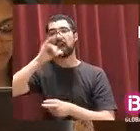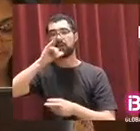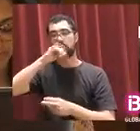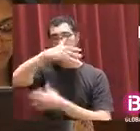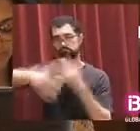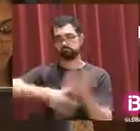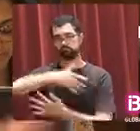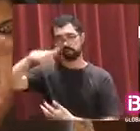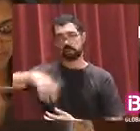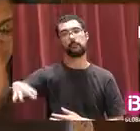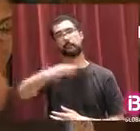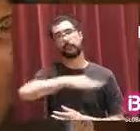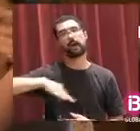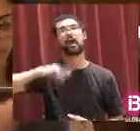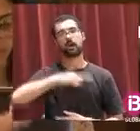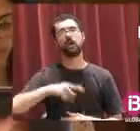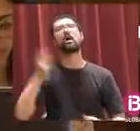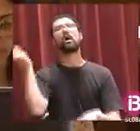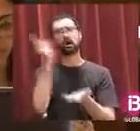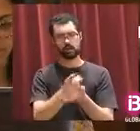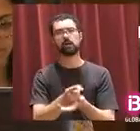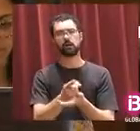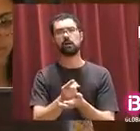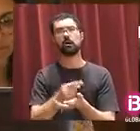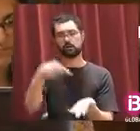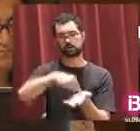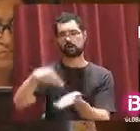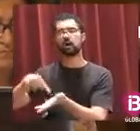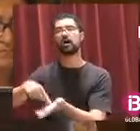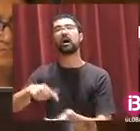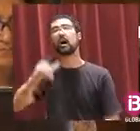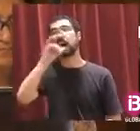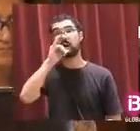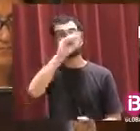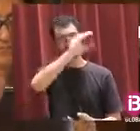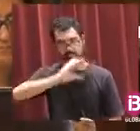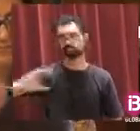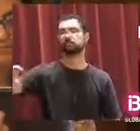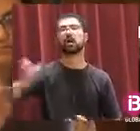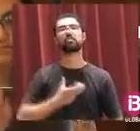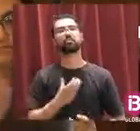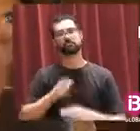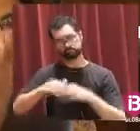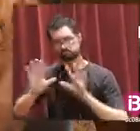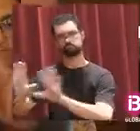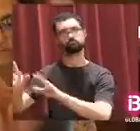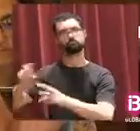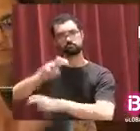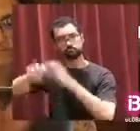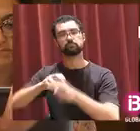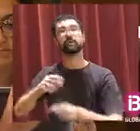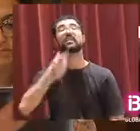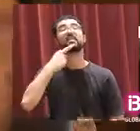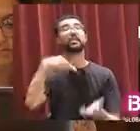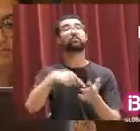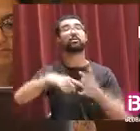la nostra comunitat autònoma i han tornat a posar a disposició el cànon d'assanetjament en els ajuntaments. I amb això vull explicar-ho bé. Aquells que ara diuen que s'han de